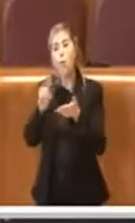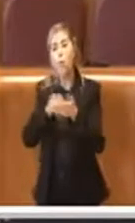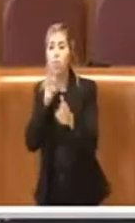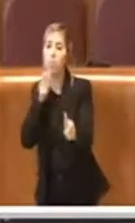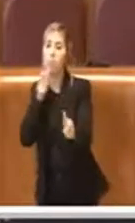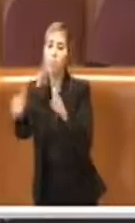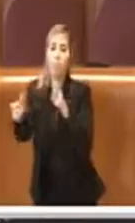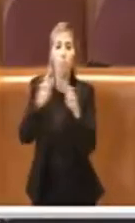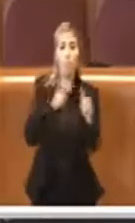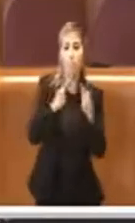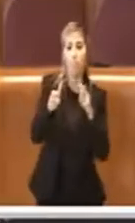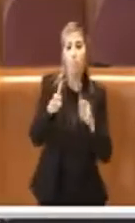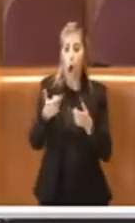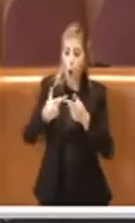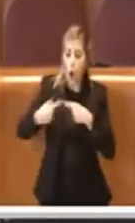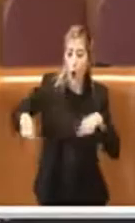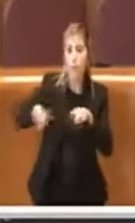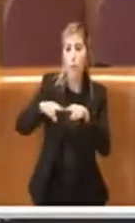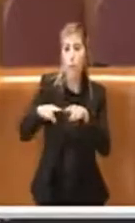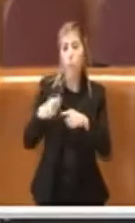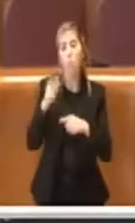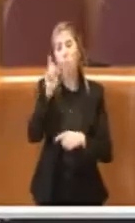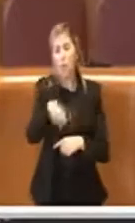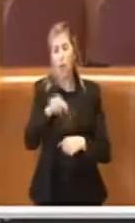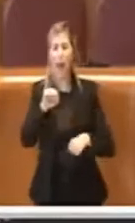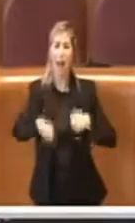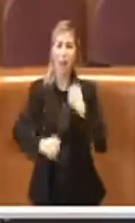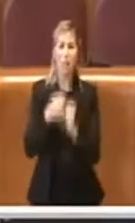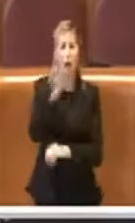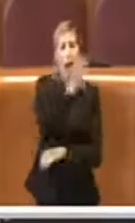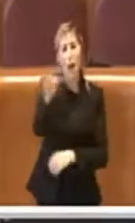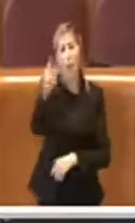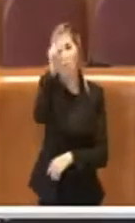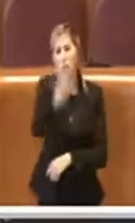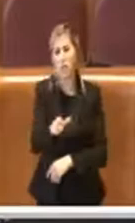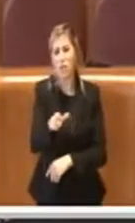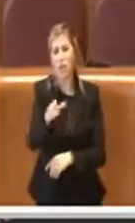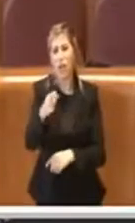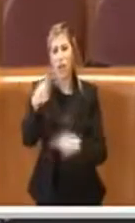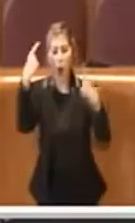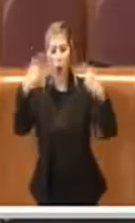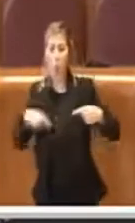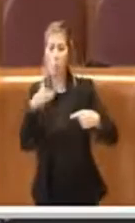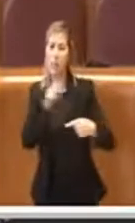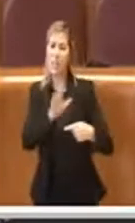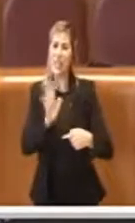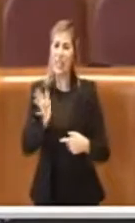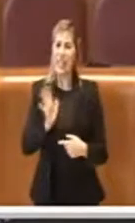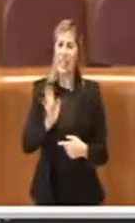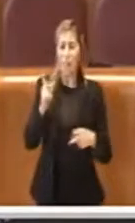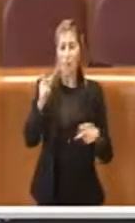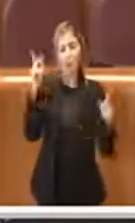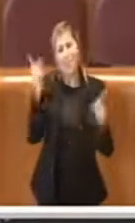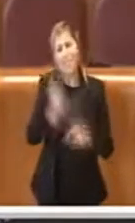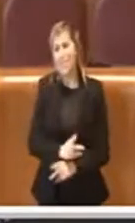commissioni, per l'atteggiamento di alcune persone dell'opposizione, perché in